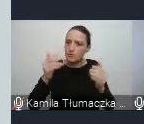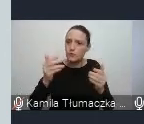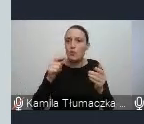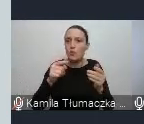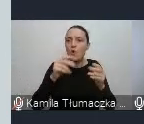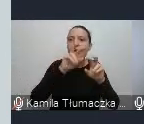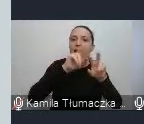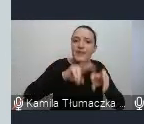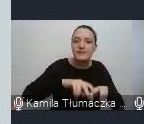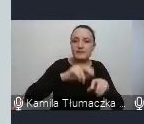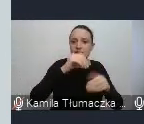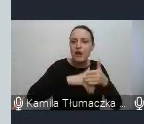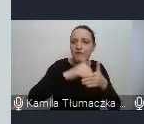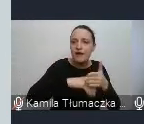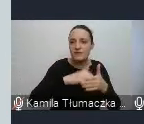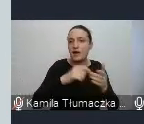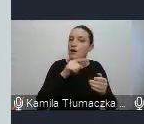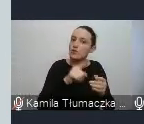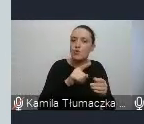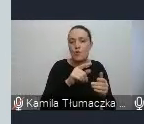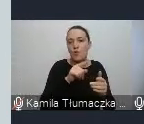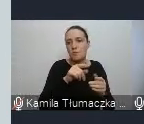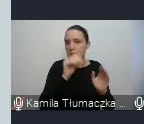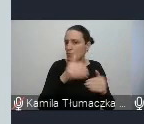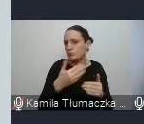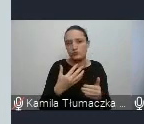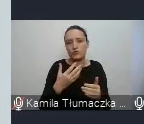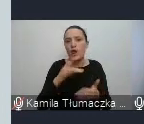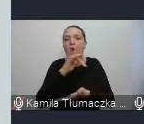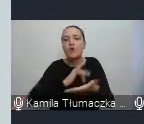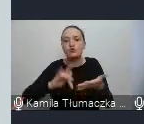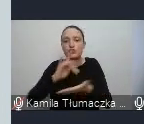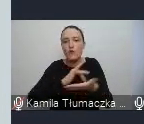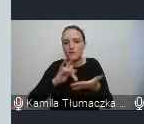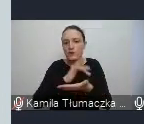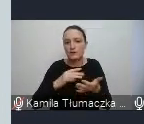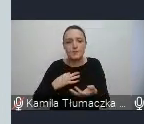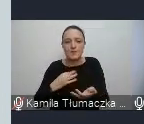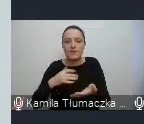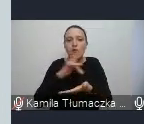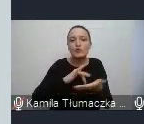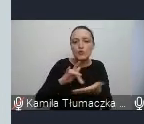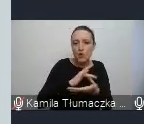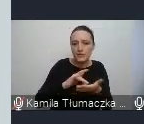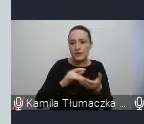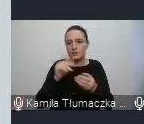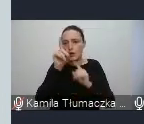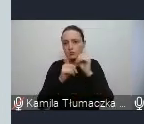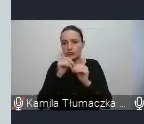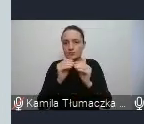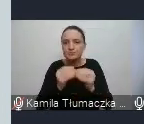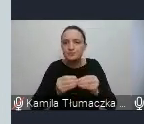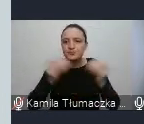zachowania. To chciałam odesłać do niepublicznego ośrodka doskonalenia nauczycieli prowadzącego przez